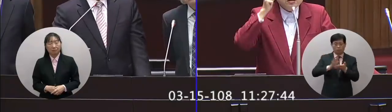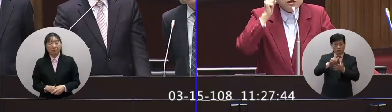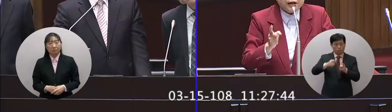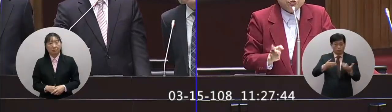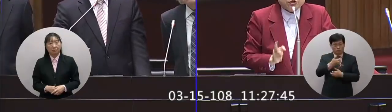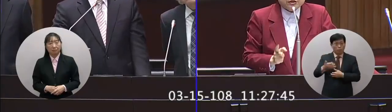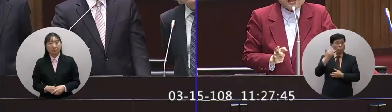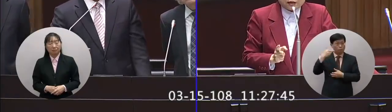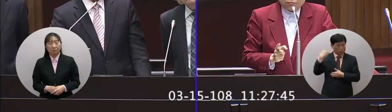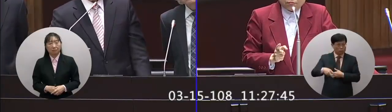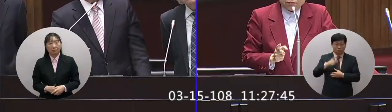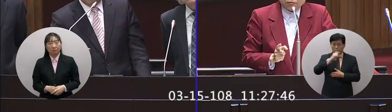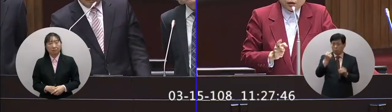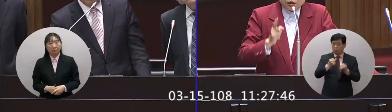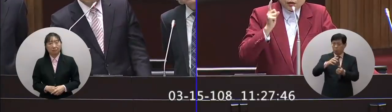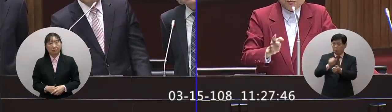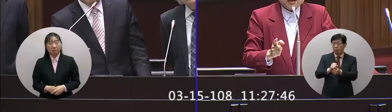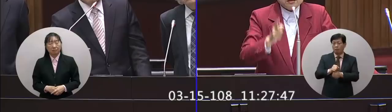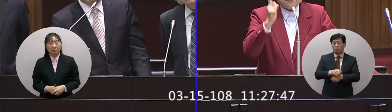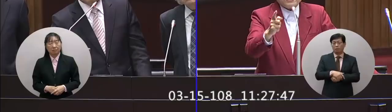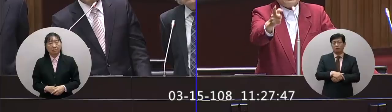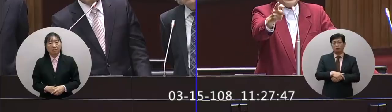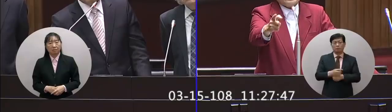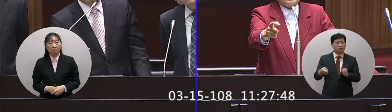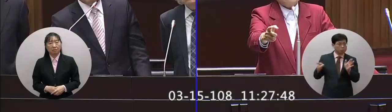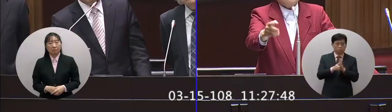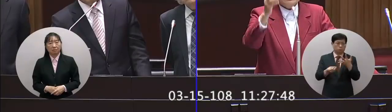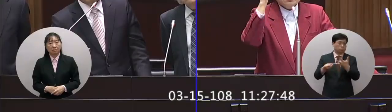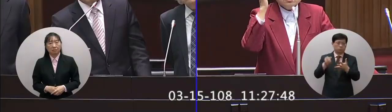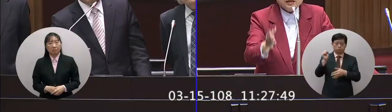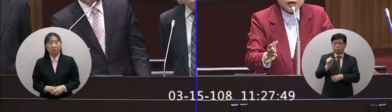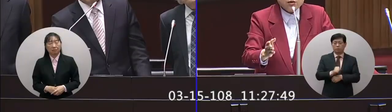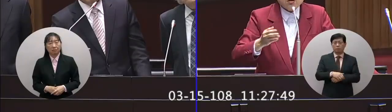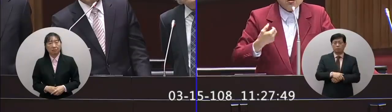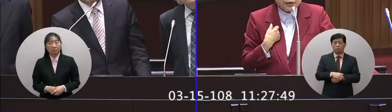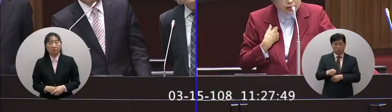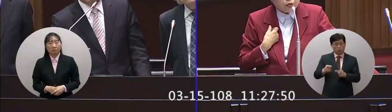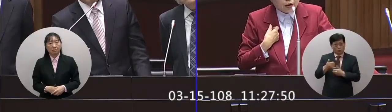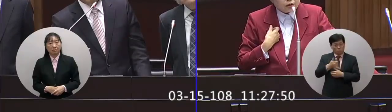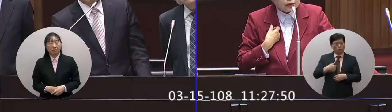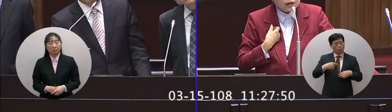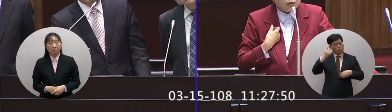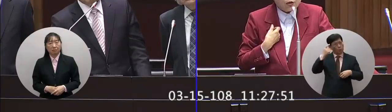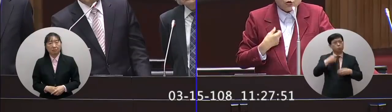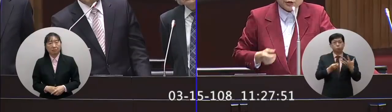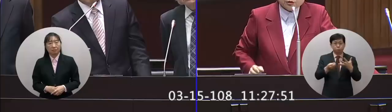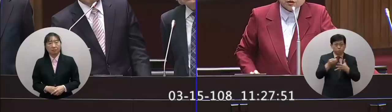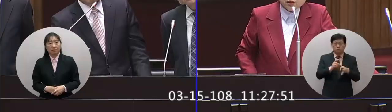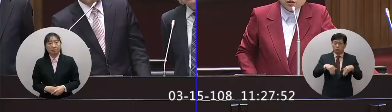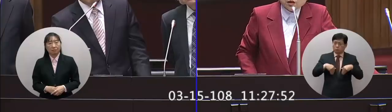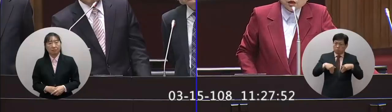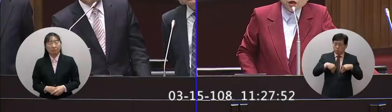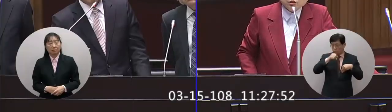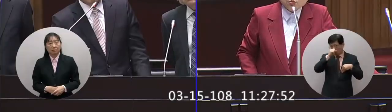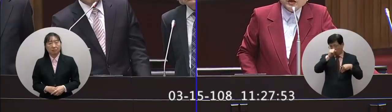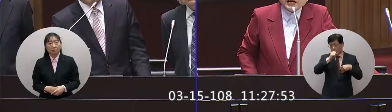公務人員再有酒駕者那麼一輩子不可以升遷那這樣的話公務人員就想我要升遷的話我是